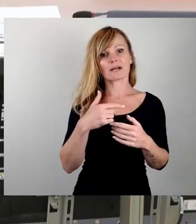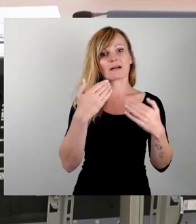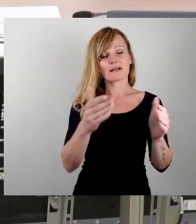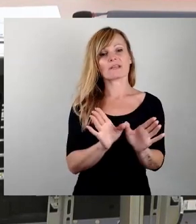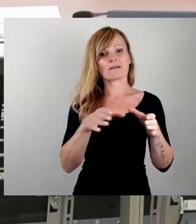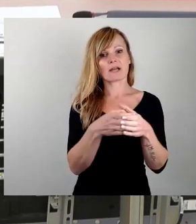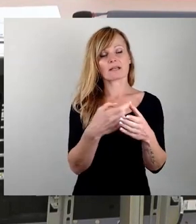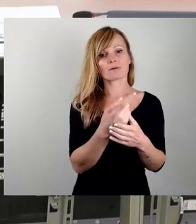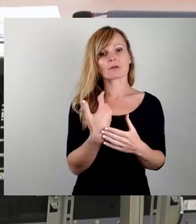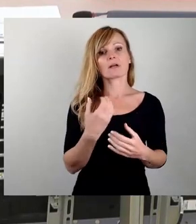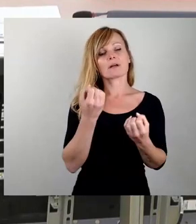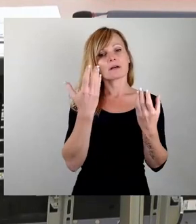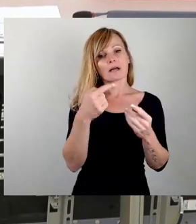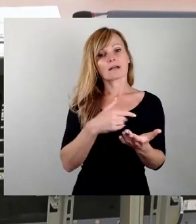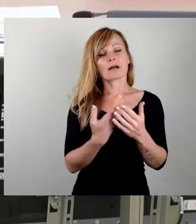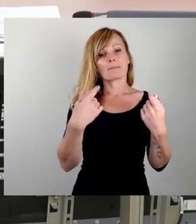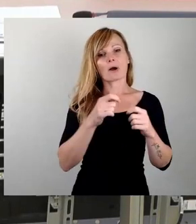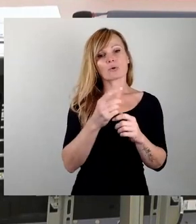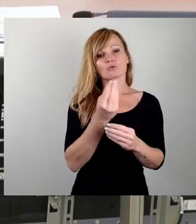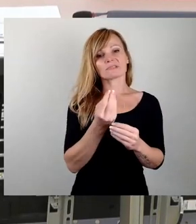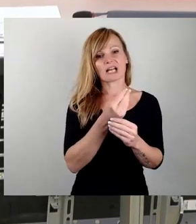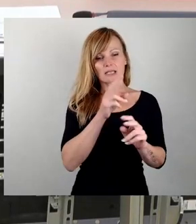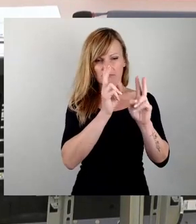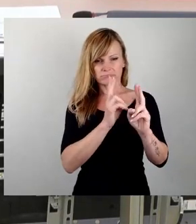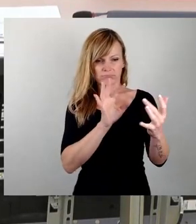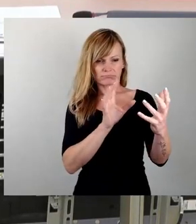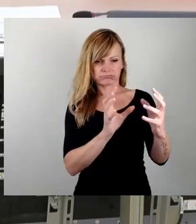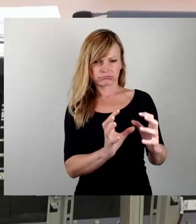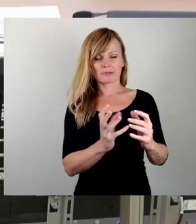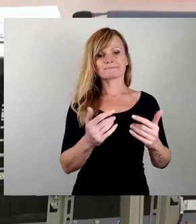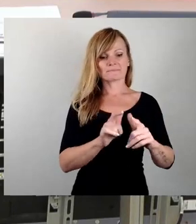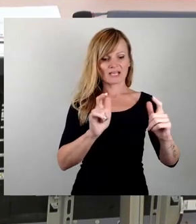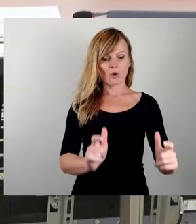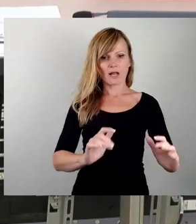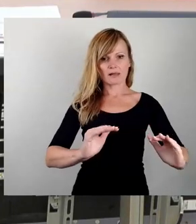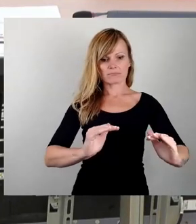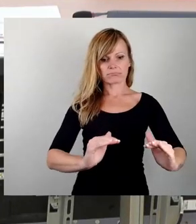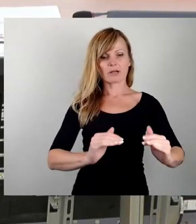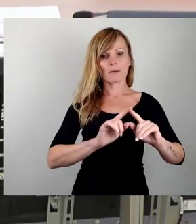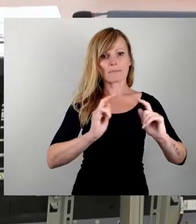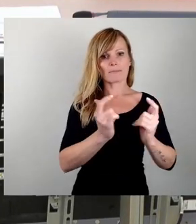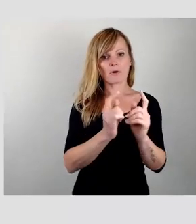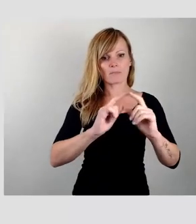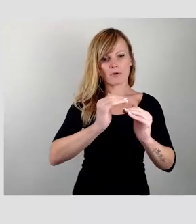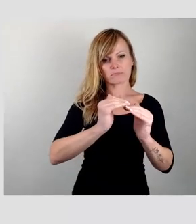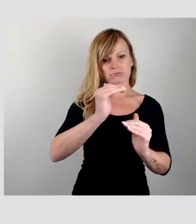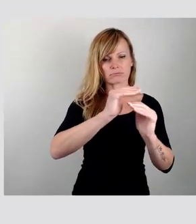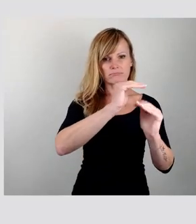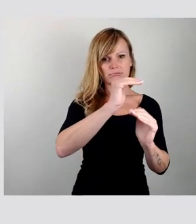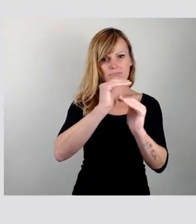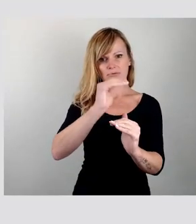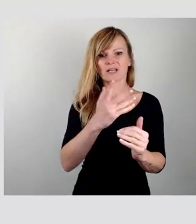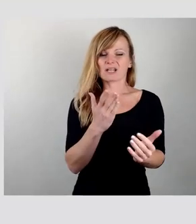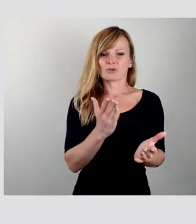deutliche Spuren an der Bausubstanz hinterlassen. Der Denkmalsockel hat sich gesetzt, die Blöcke treiben auseinander und es mussten bereits